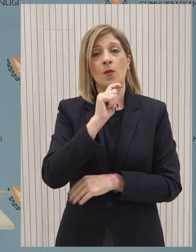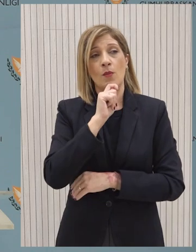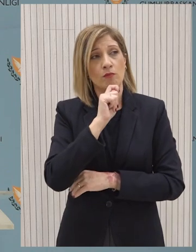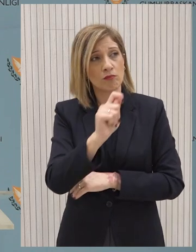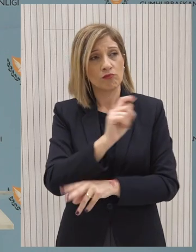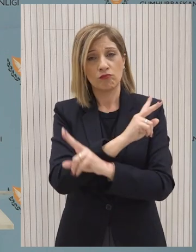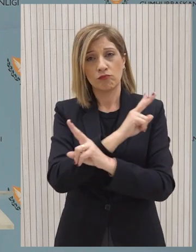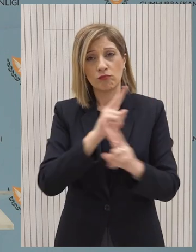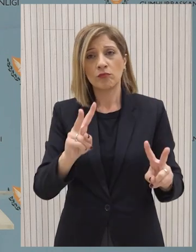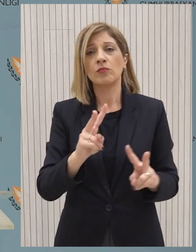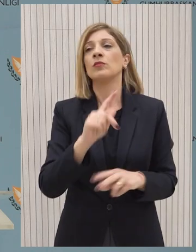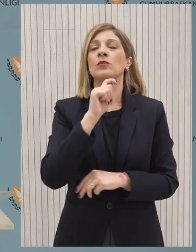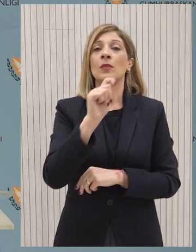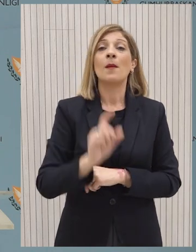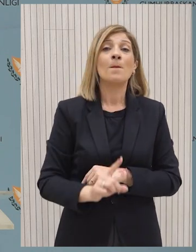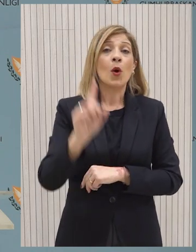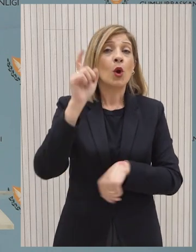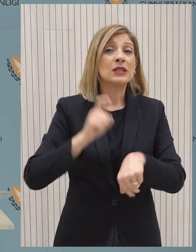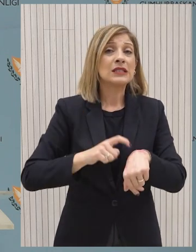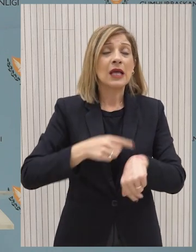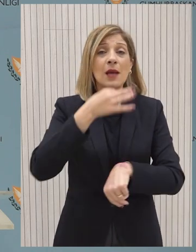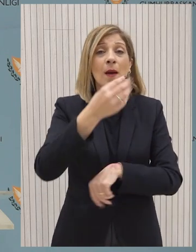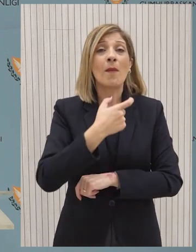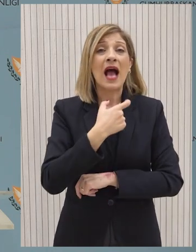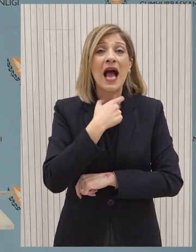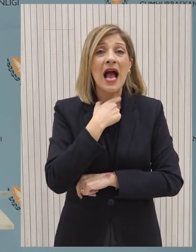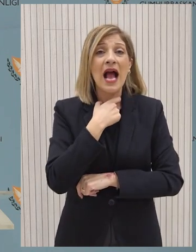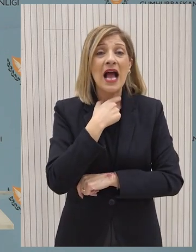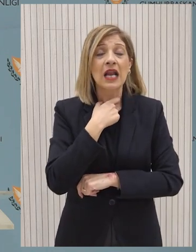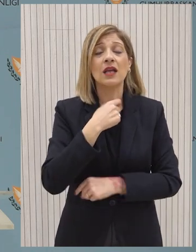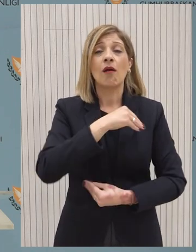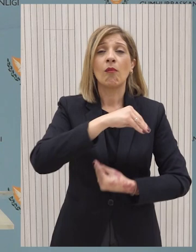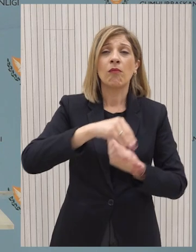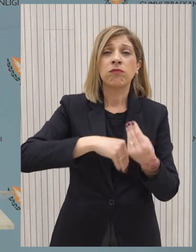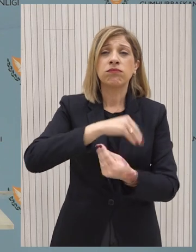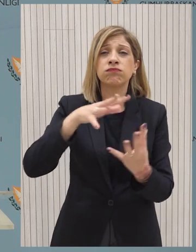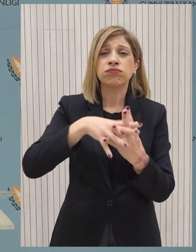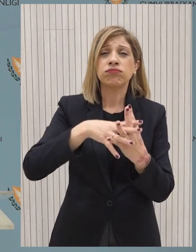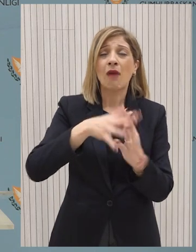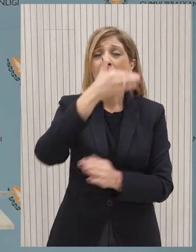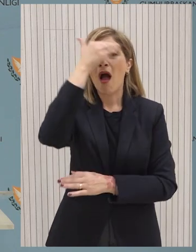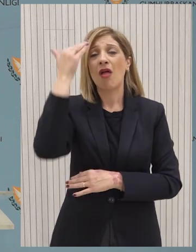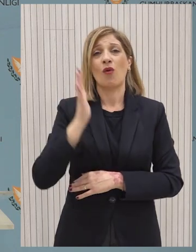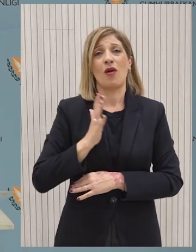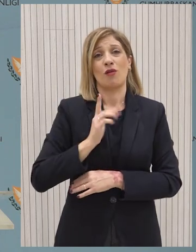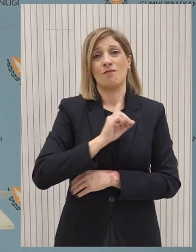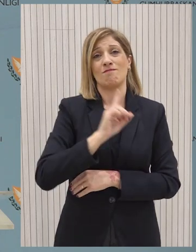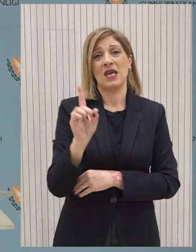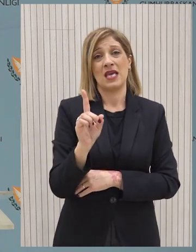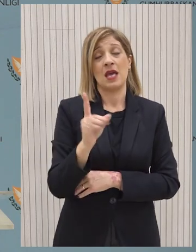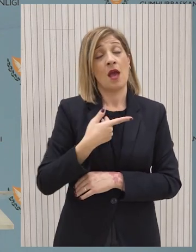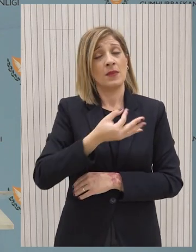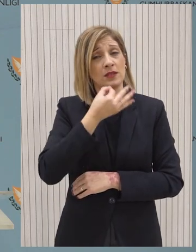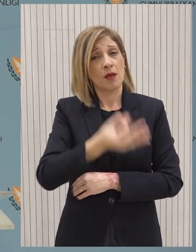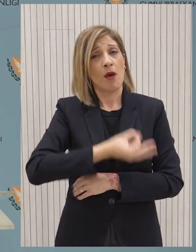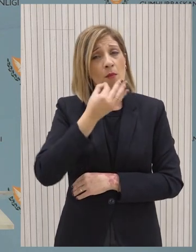και είχαμε επισημάνει από την πρώτη στιγμή την ανάγκη να αποφευθεί η απώλεια άμαχου πληθυσμού. Και είναι αυτό στο οποίο επιμένουμε.